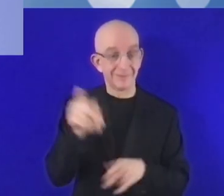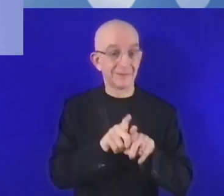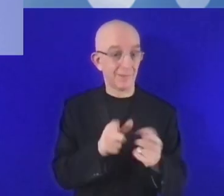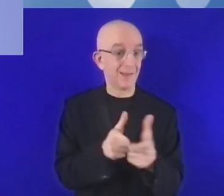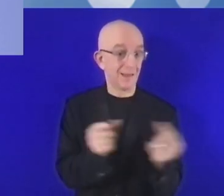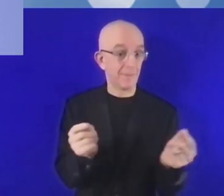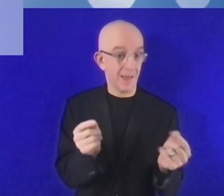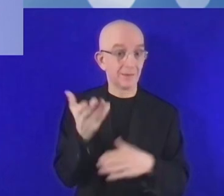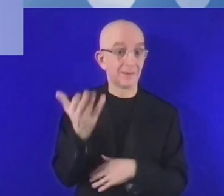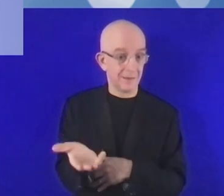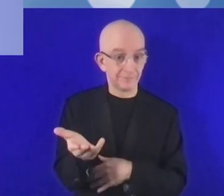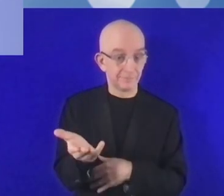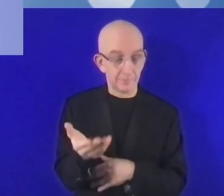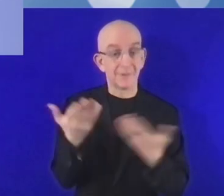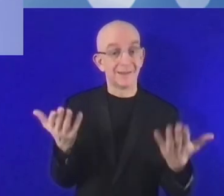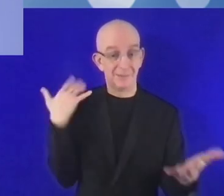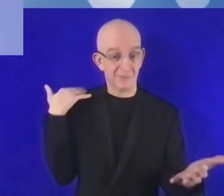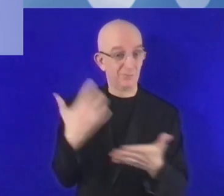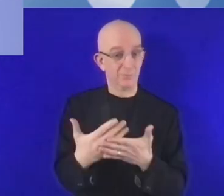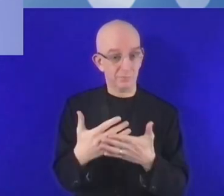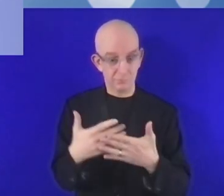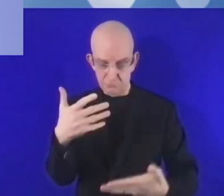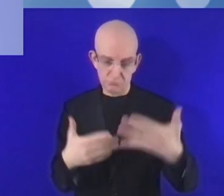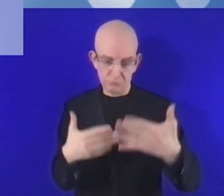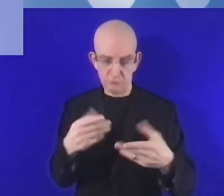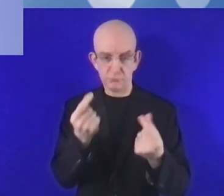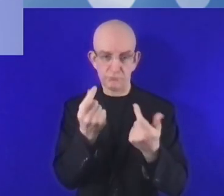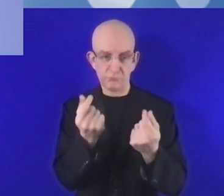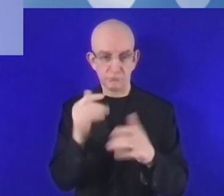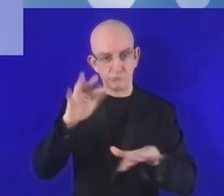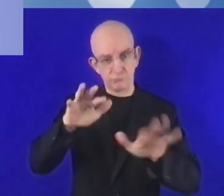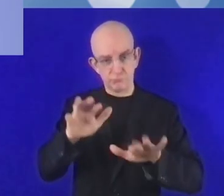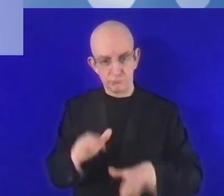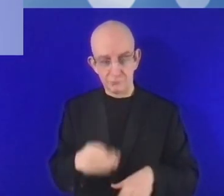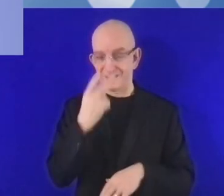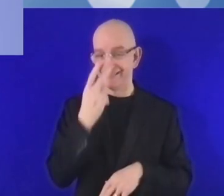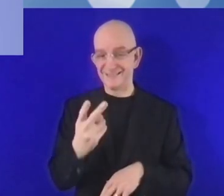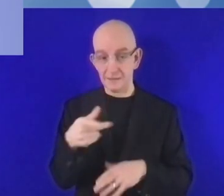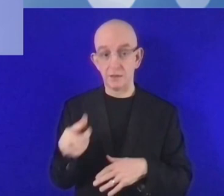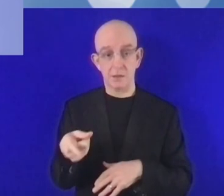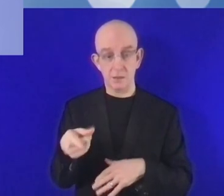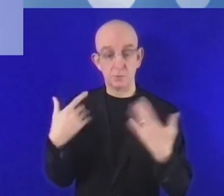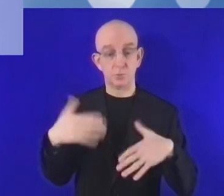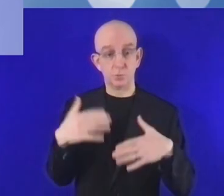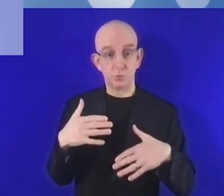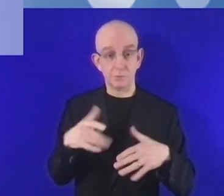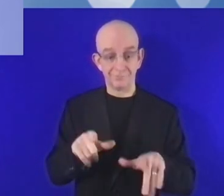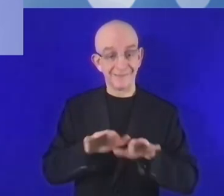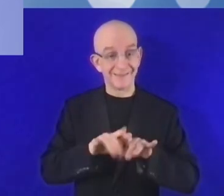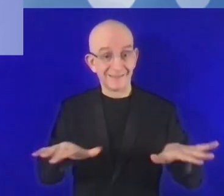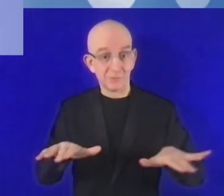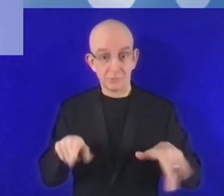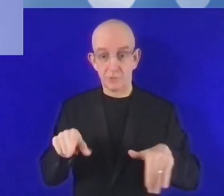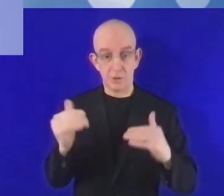هائلة حسب التقديرات الأخيرة. فهذه اللي هو الرقمية ما بين أوروبا وبعض الاقتصادات الجوهرية الأخرى